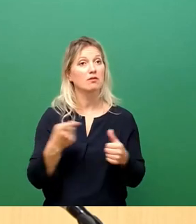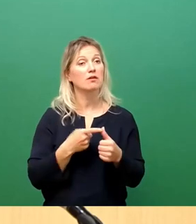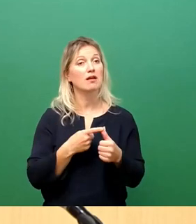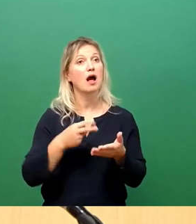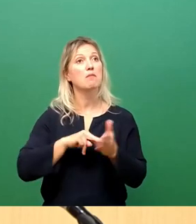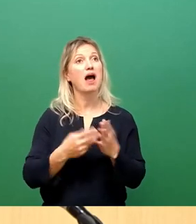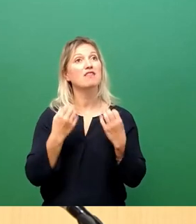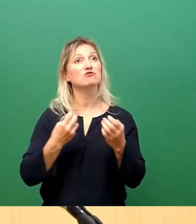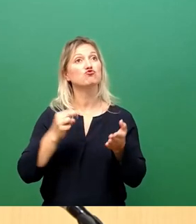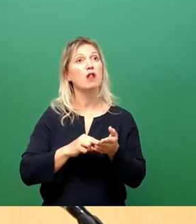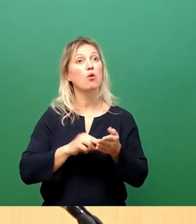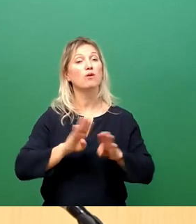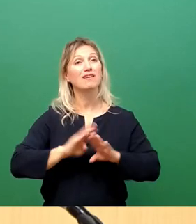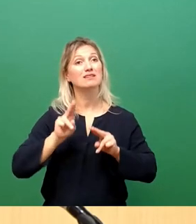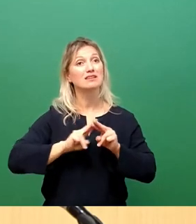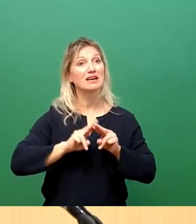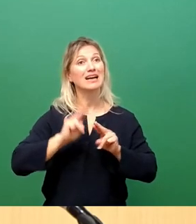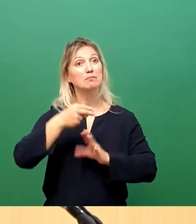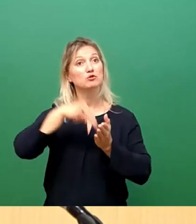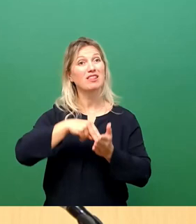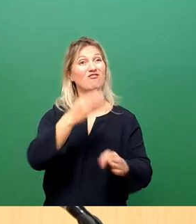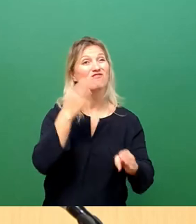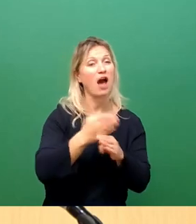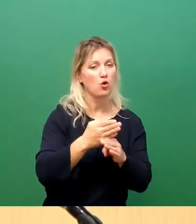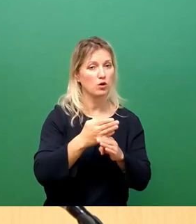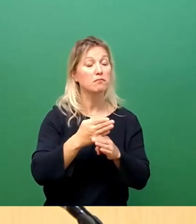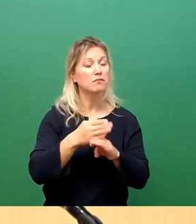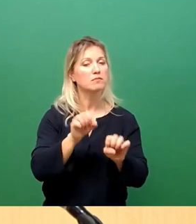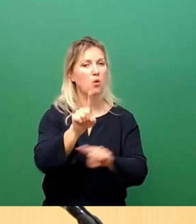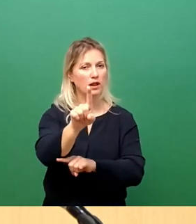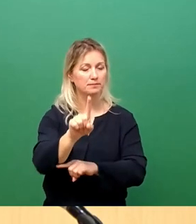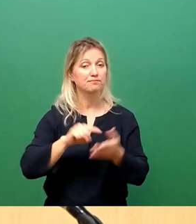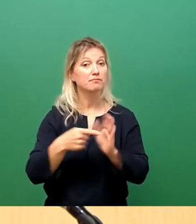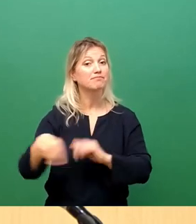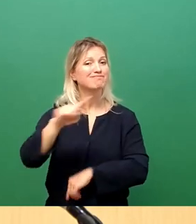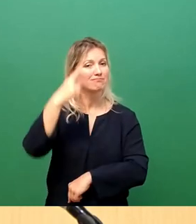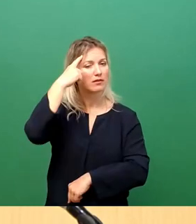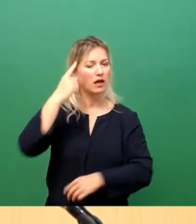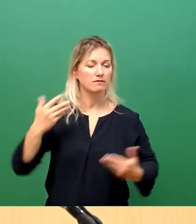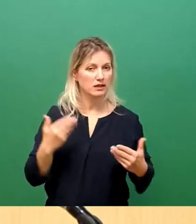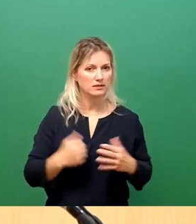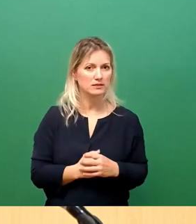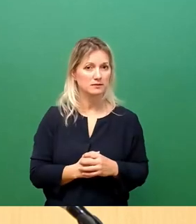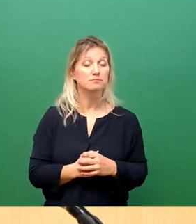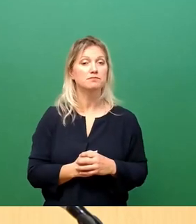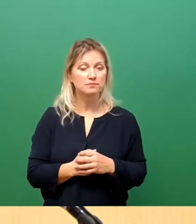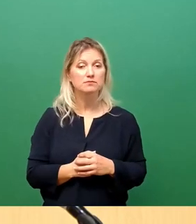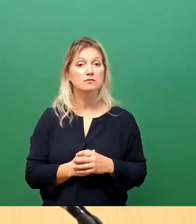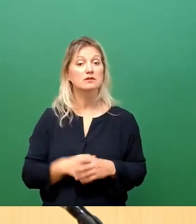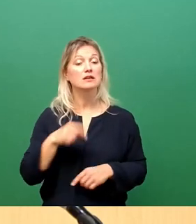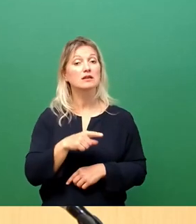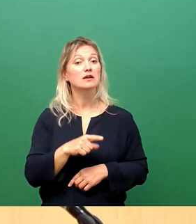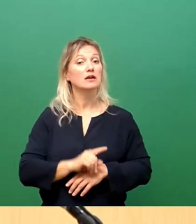im Bestand, warum das geht. Mythos 1 ist, man kann in einer nicht planfestgestellten